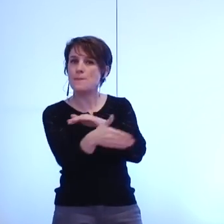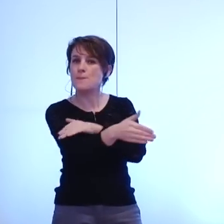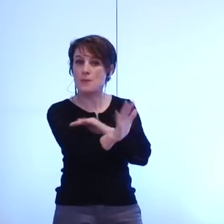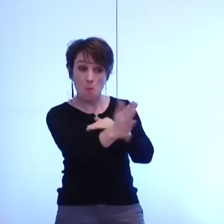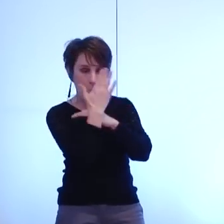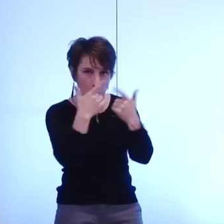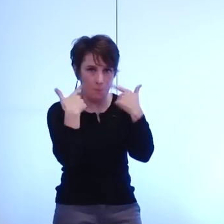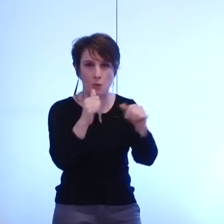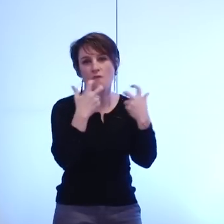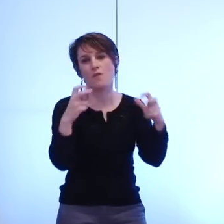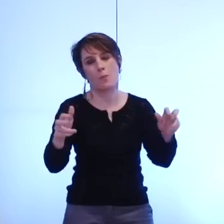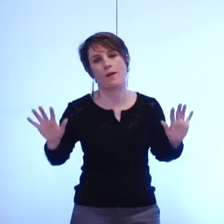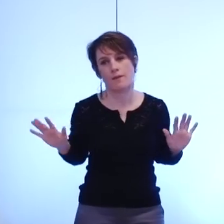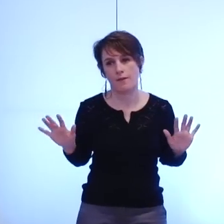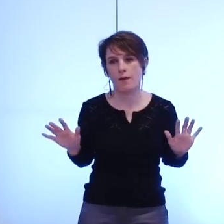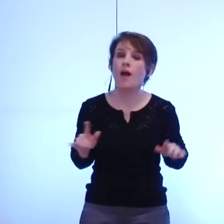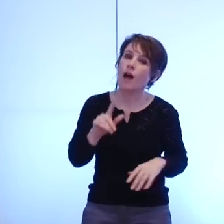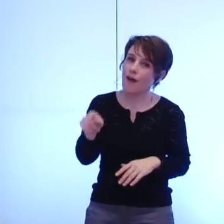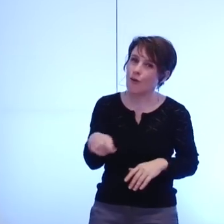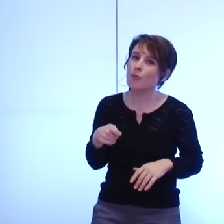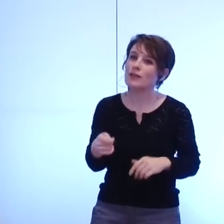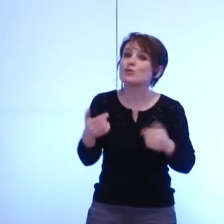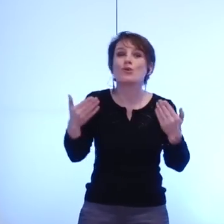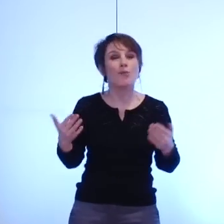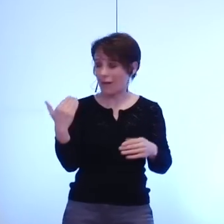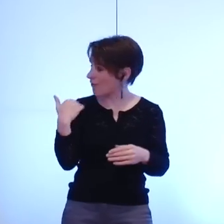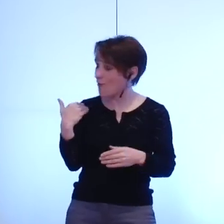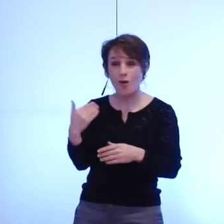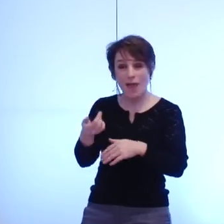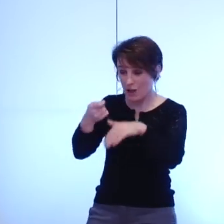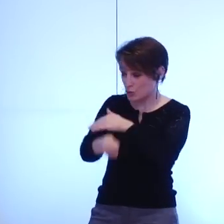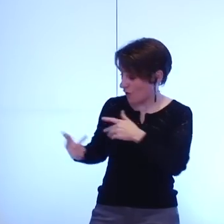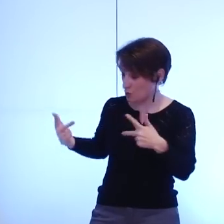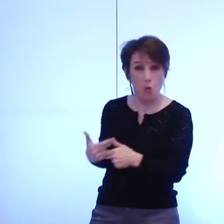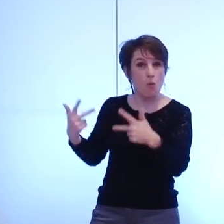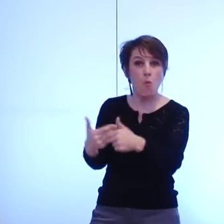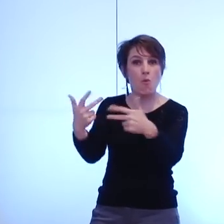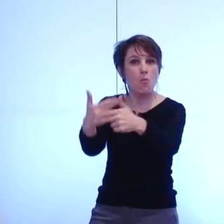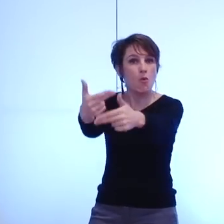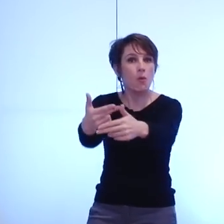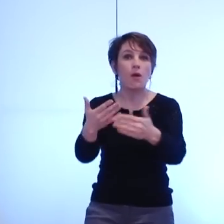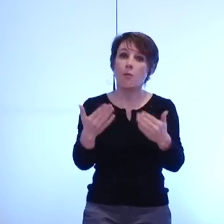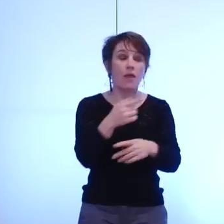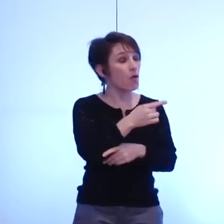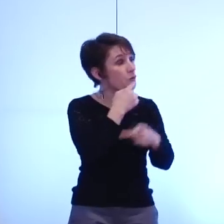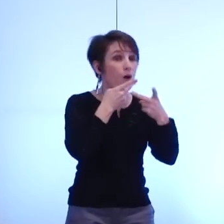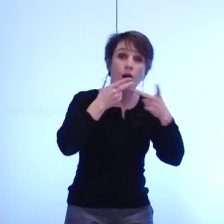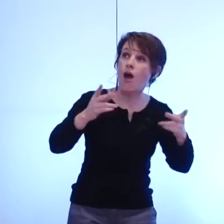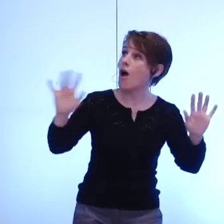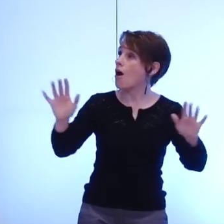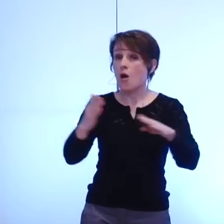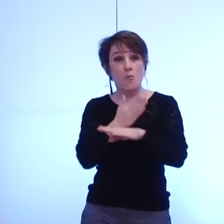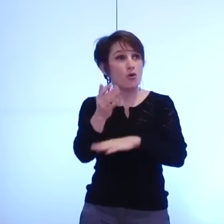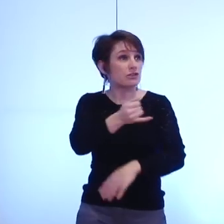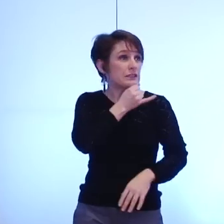Alors vous avez beau jeu une fois que ces coupes claires ont été effectuées d'annoncer que vous n'avez pas de projet car vous voulez le co-construire